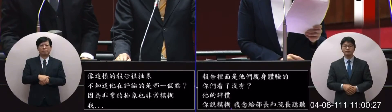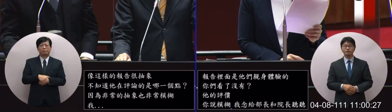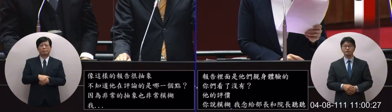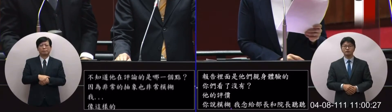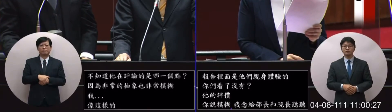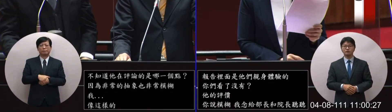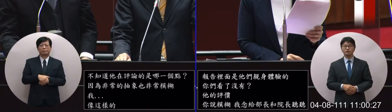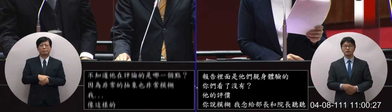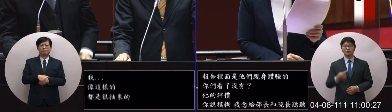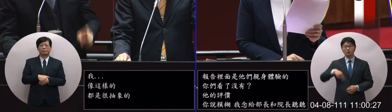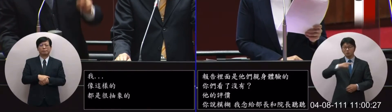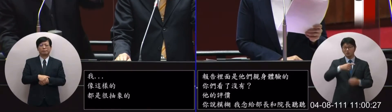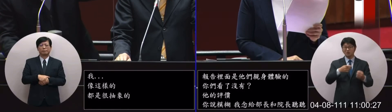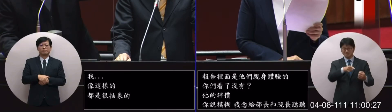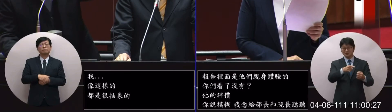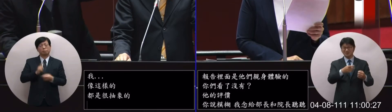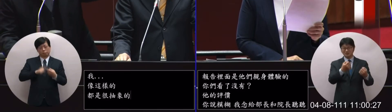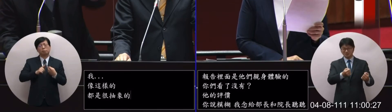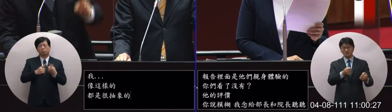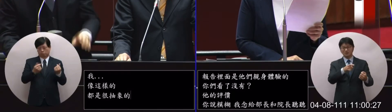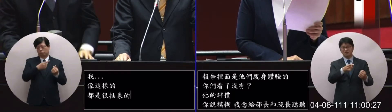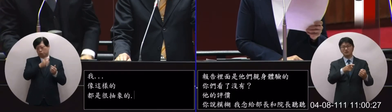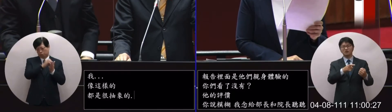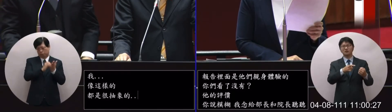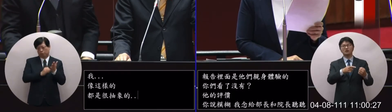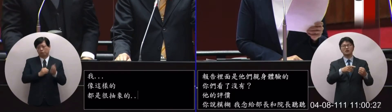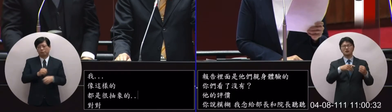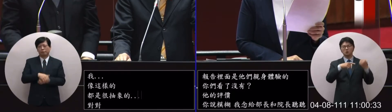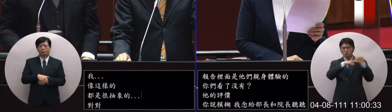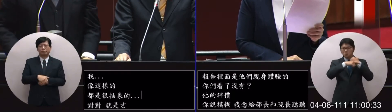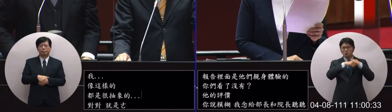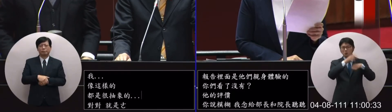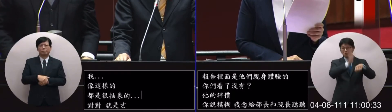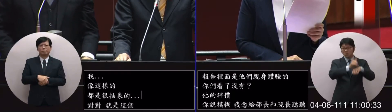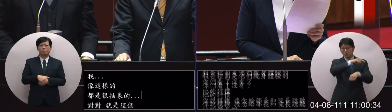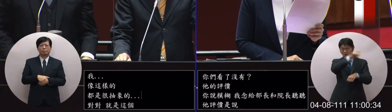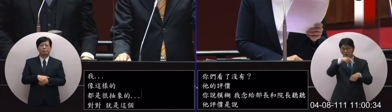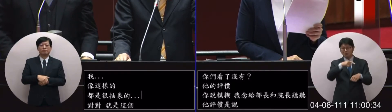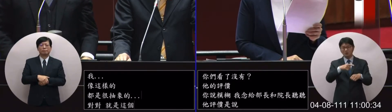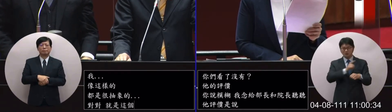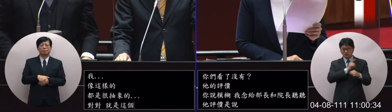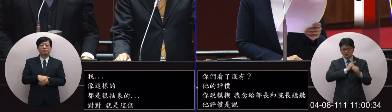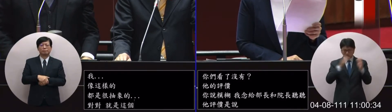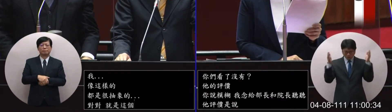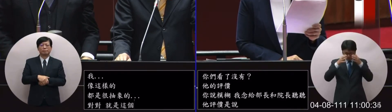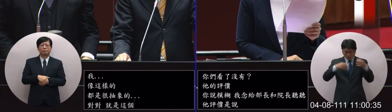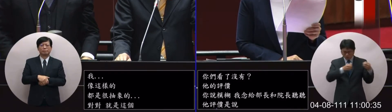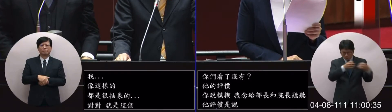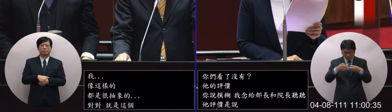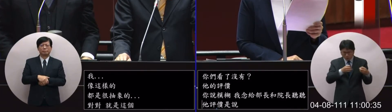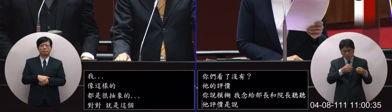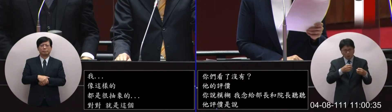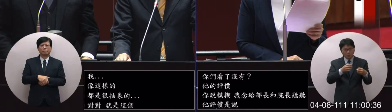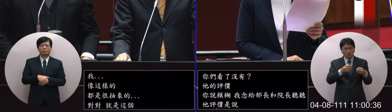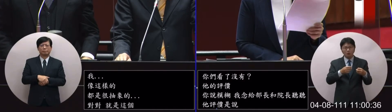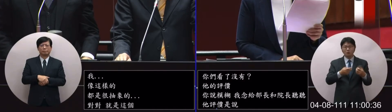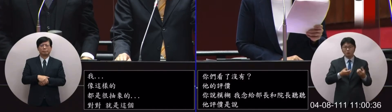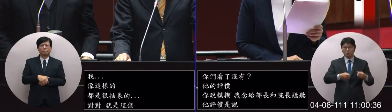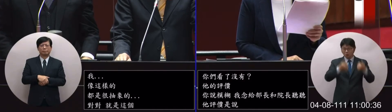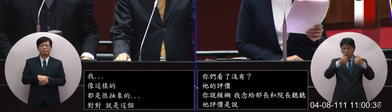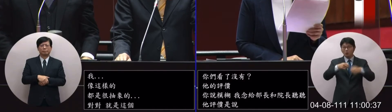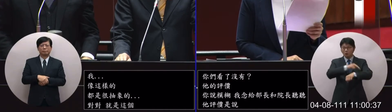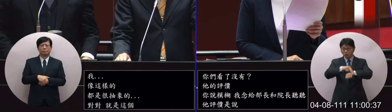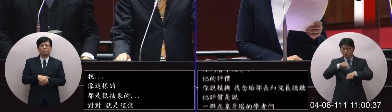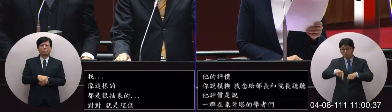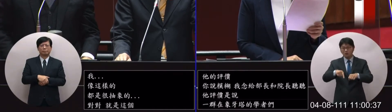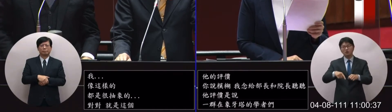群在象牙塔的學者們就是這個高談闊論的自己自身的觀點構想出一個無法落